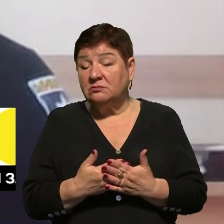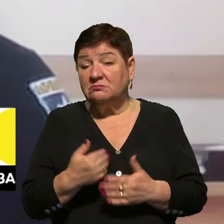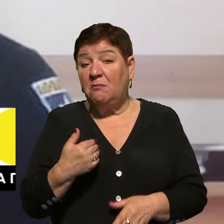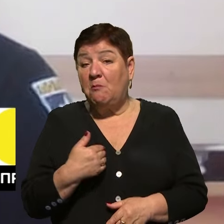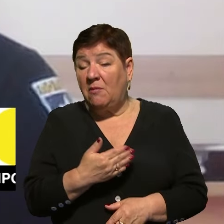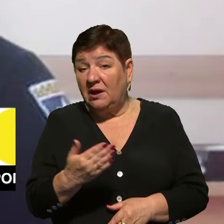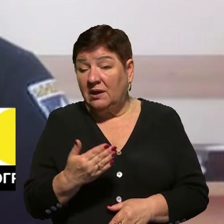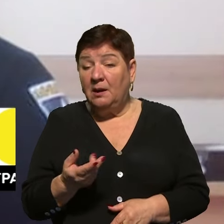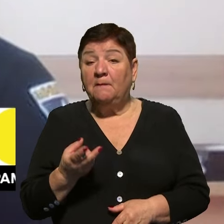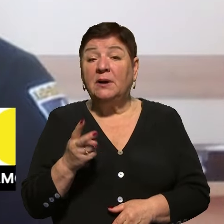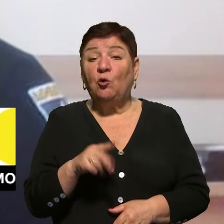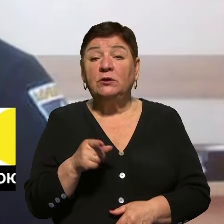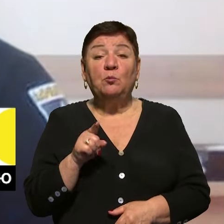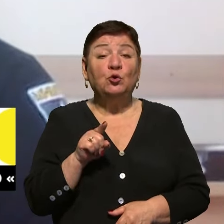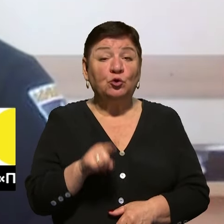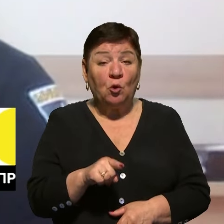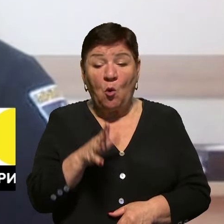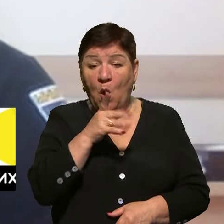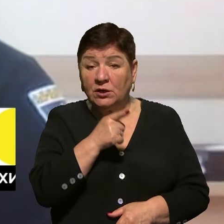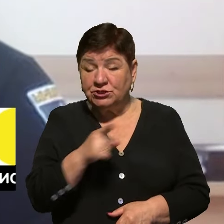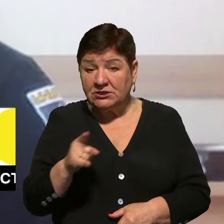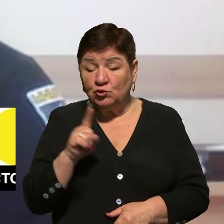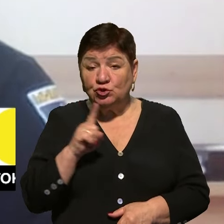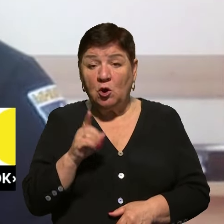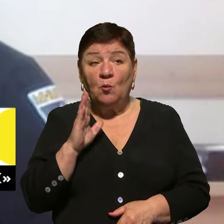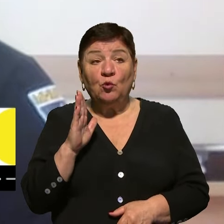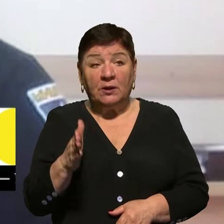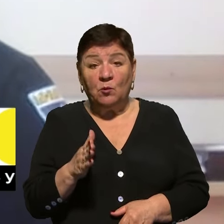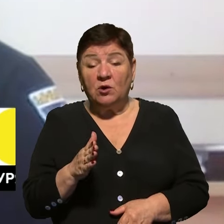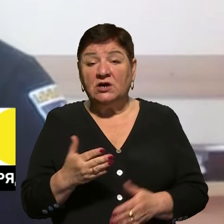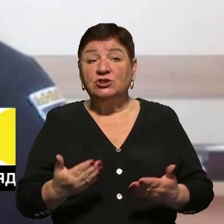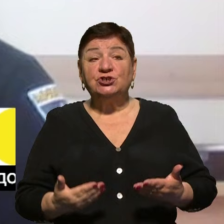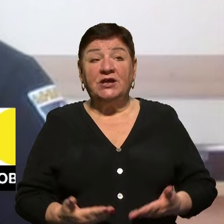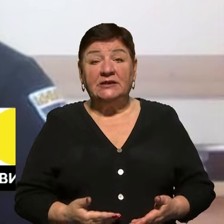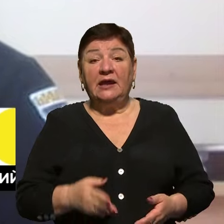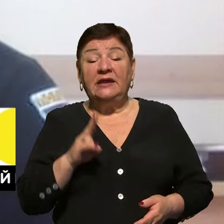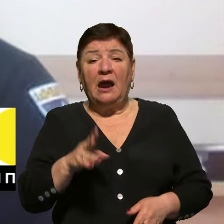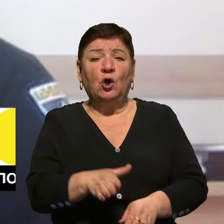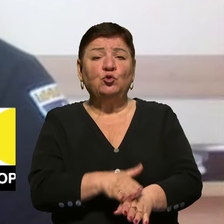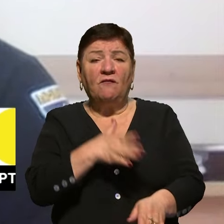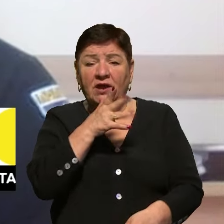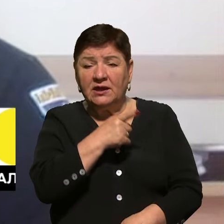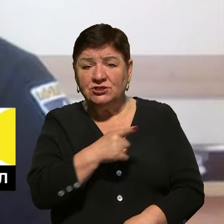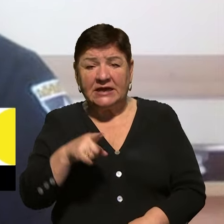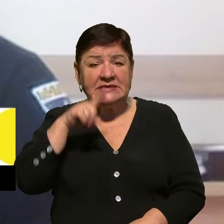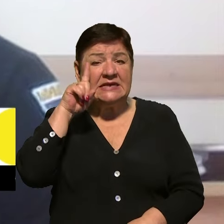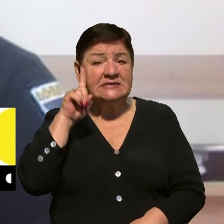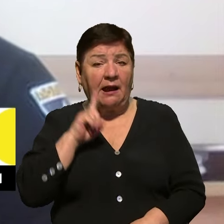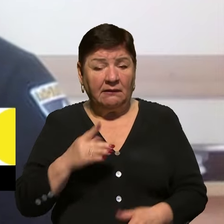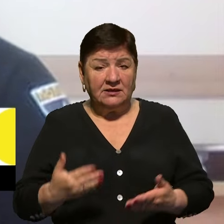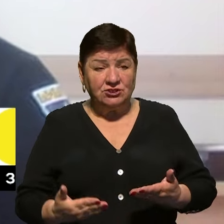приходимо вже до того часу, що ми будемо жити, як живе довгий час Ізраїль,